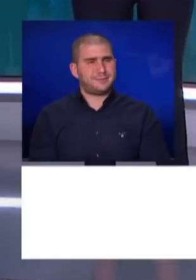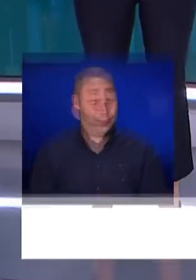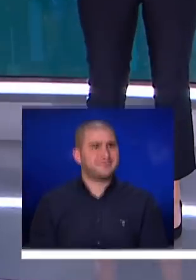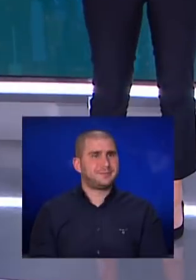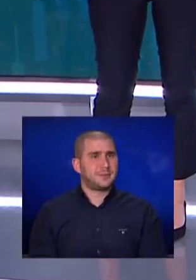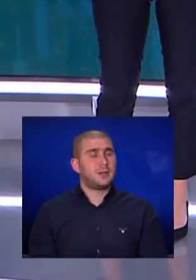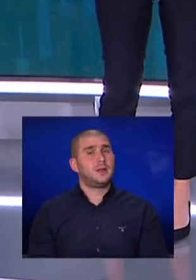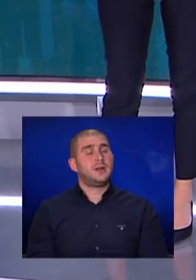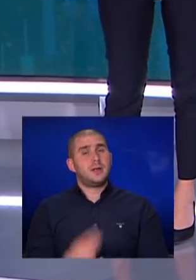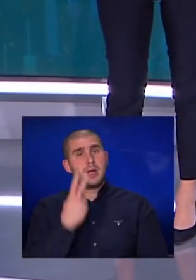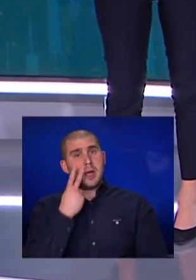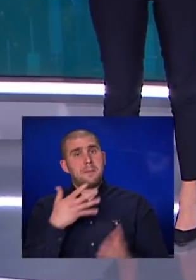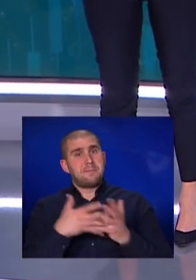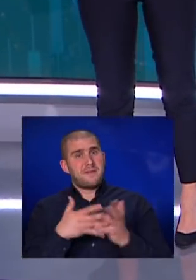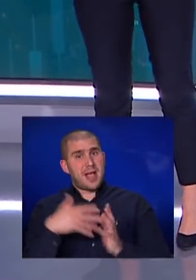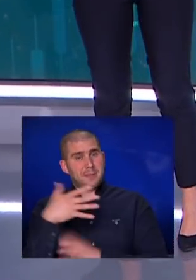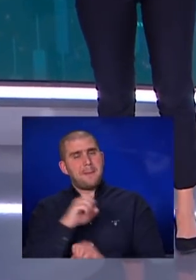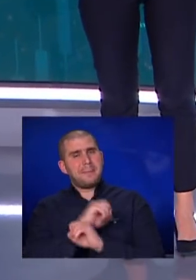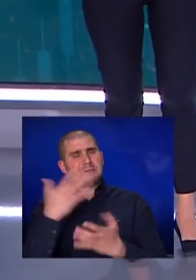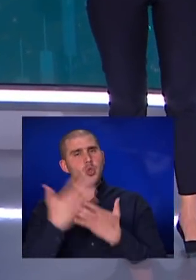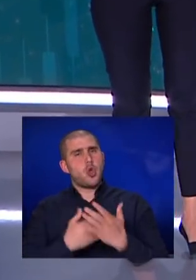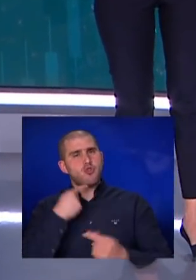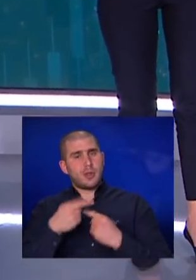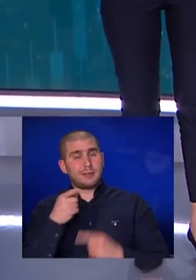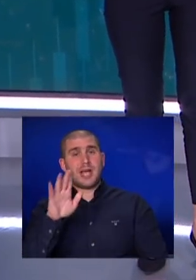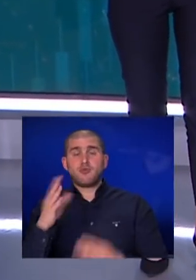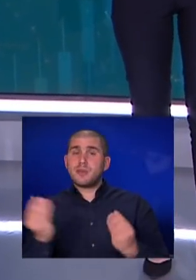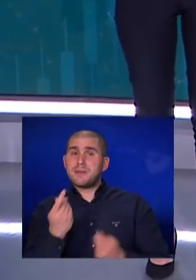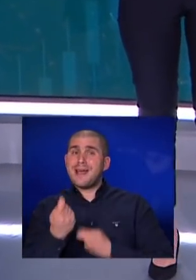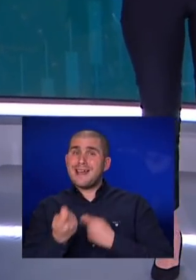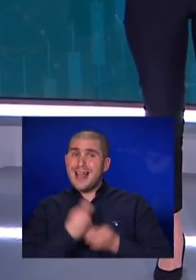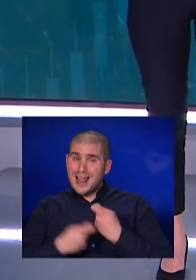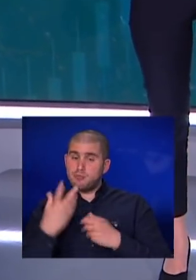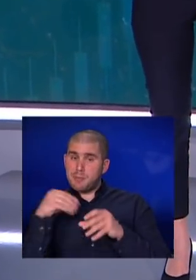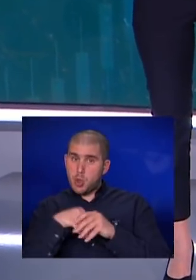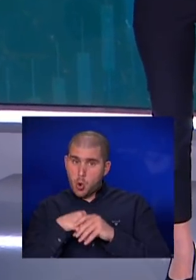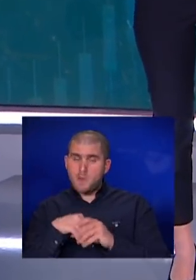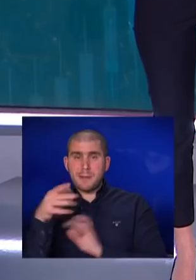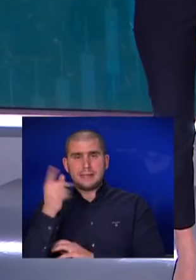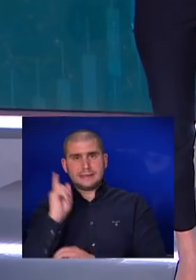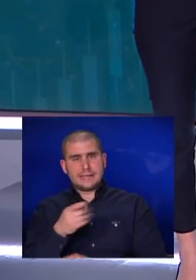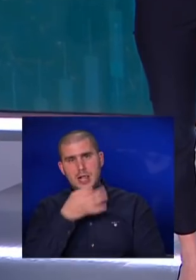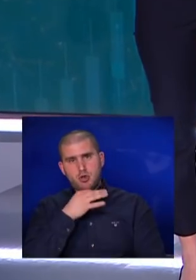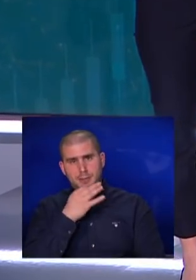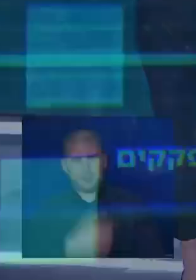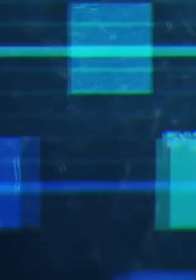מבקר המדינה פרסם היום את הדוח השנתי שלו הנה חמישה דברים כלכליים שהיו בו והמדינה צריכה לשפר